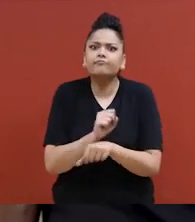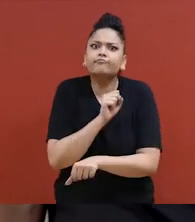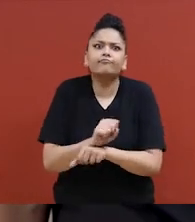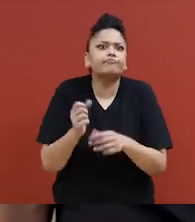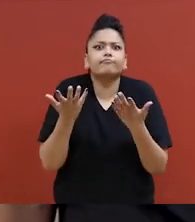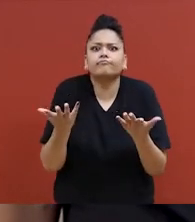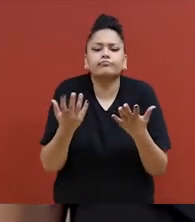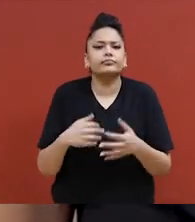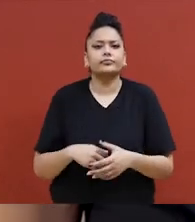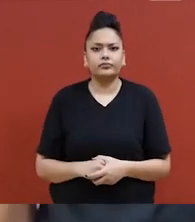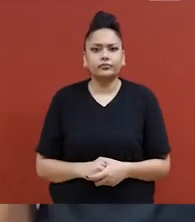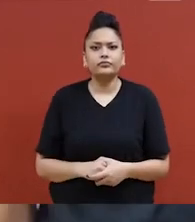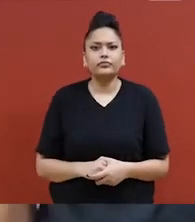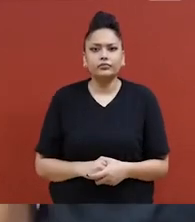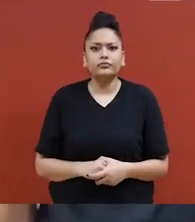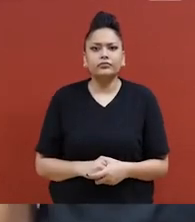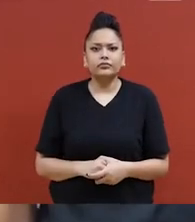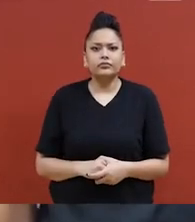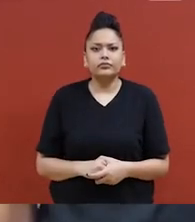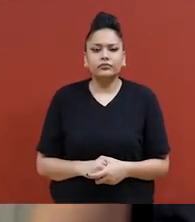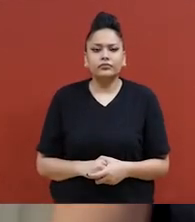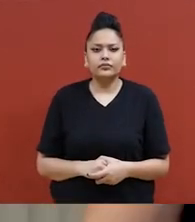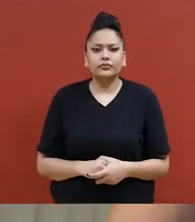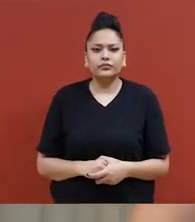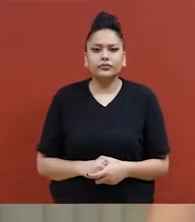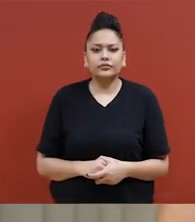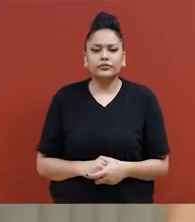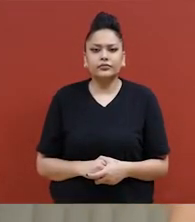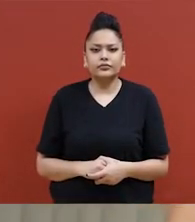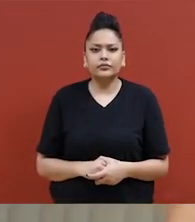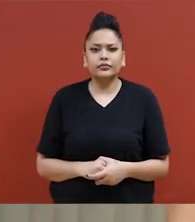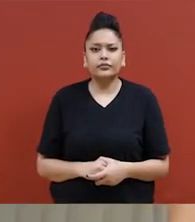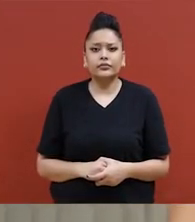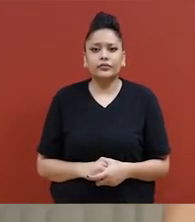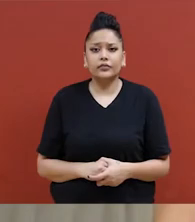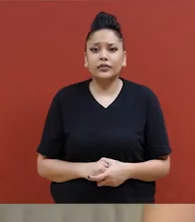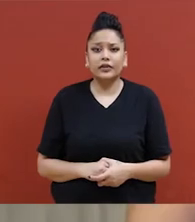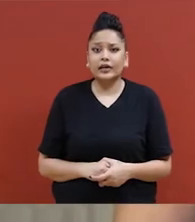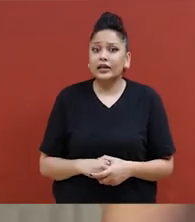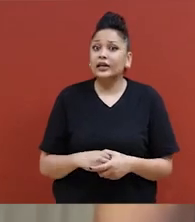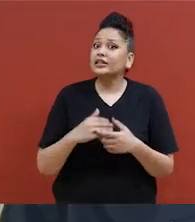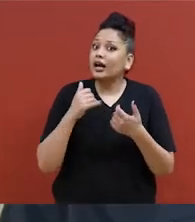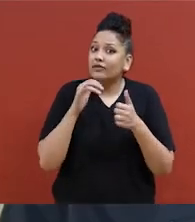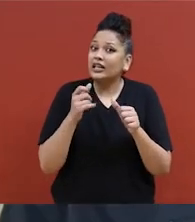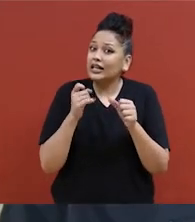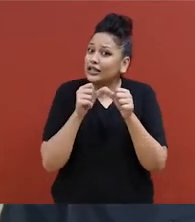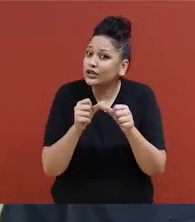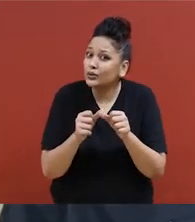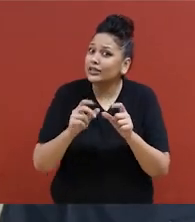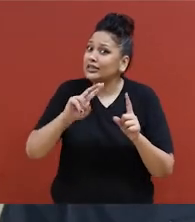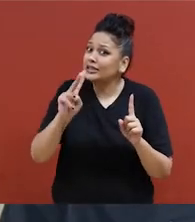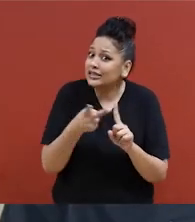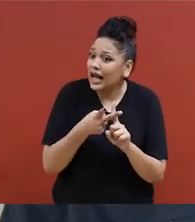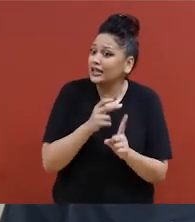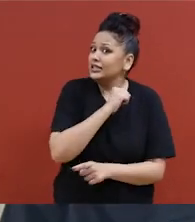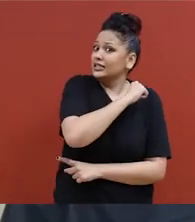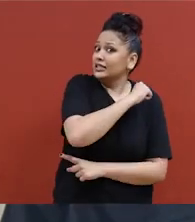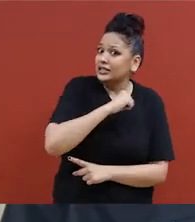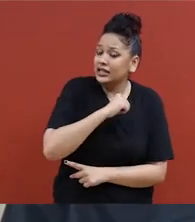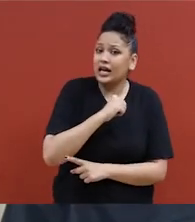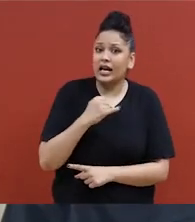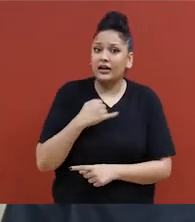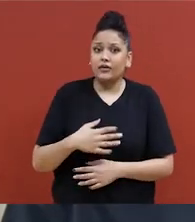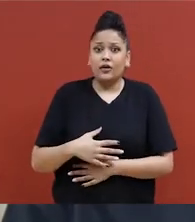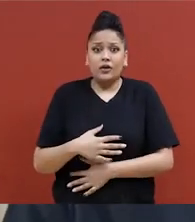Et si j'avais besoin de faire un suivi, et si j'avais besoin de poursuivre avec un deuxième coup, si je donne un coup de coude au plexus solaire,